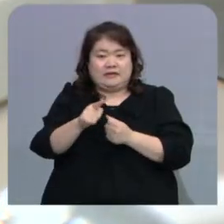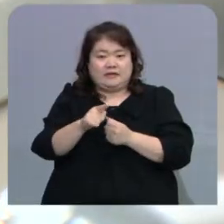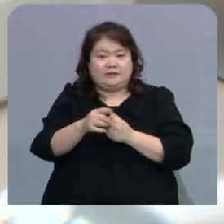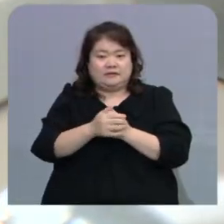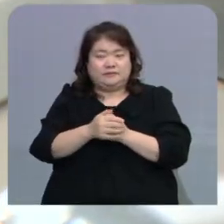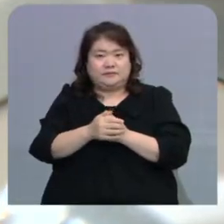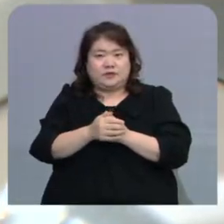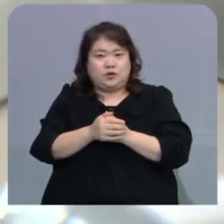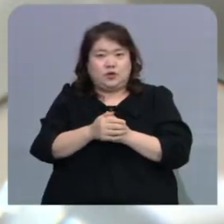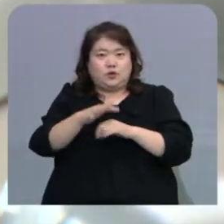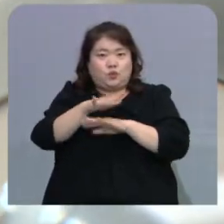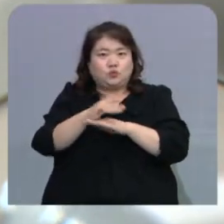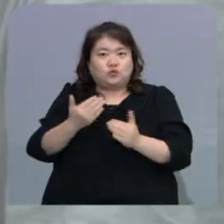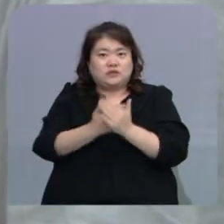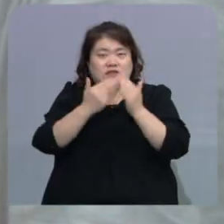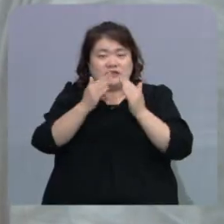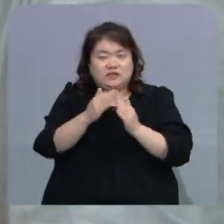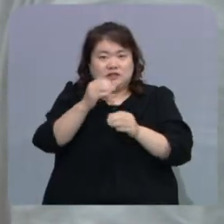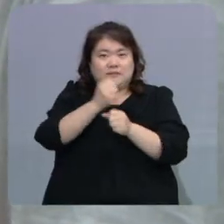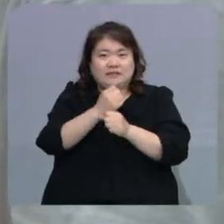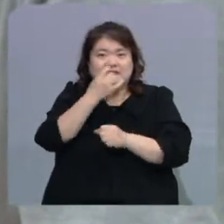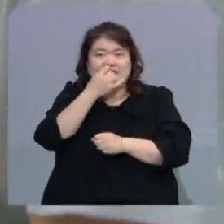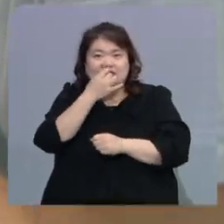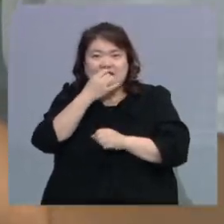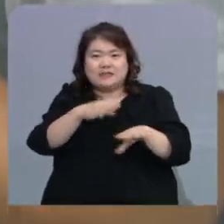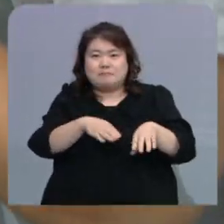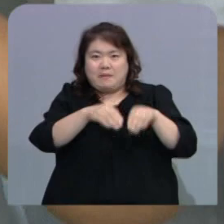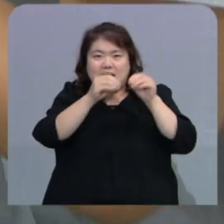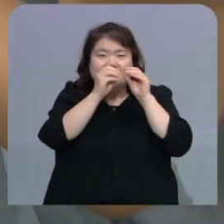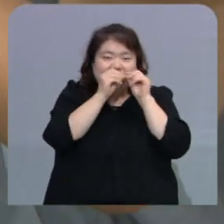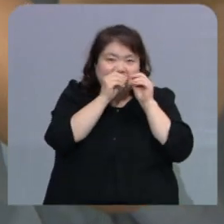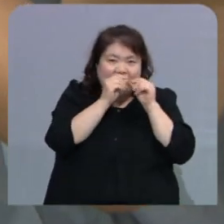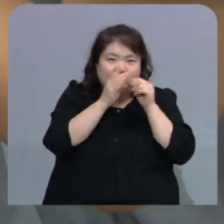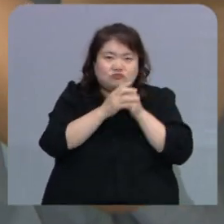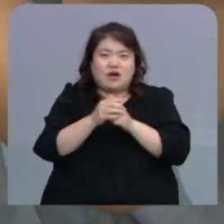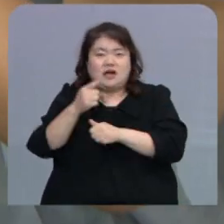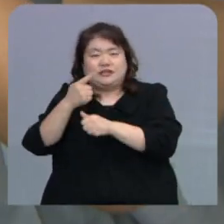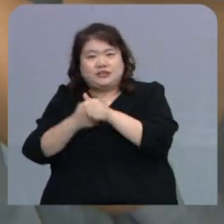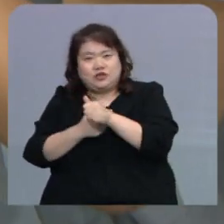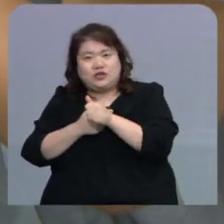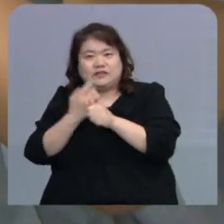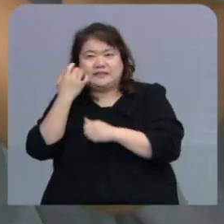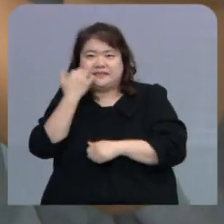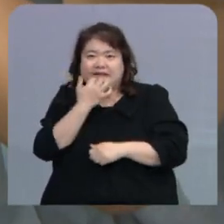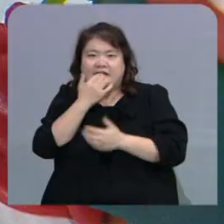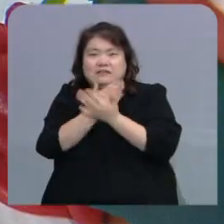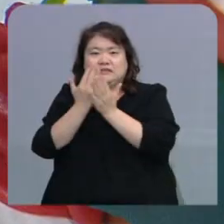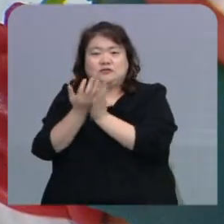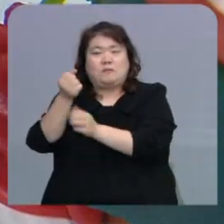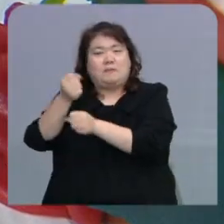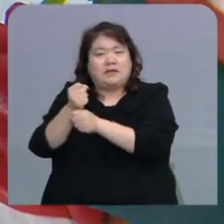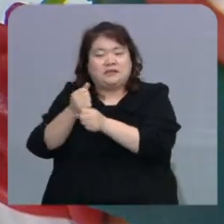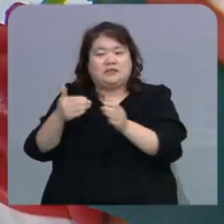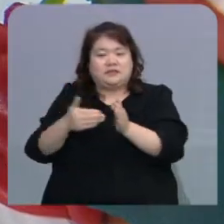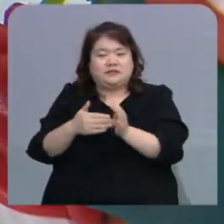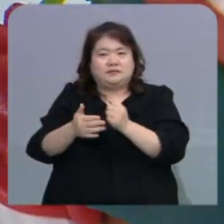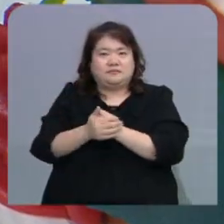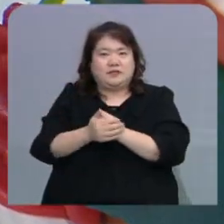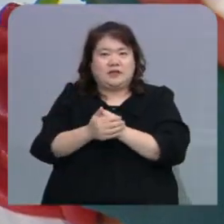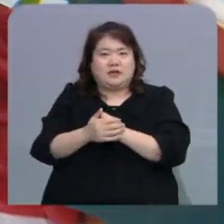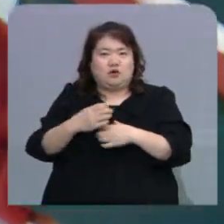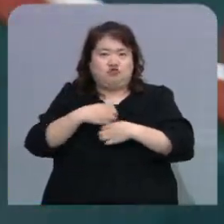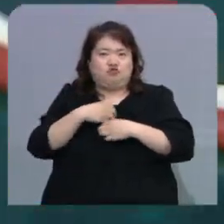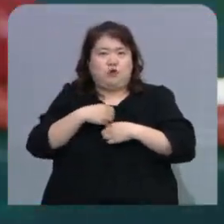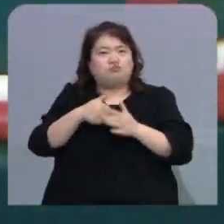농촌진흥청이 자체 개발한 쌀 품종을 말린 가루와 천연 첨가물 등으로 만들었습니다. 방부제와 같은